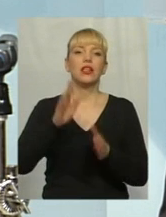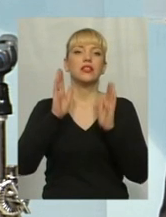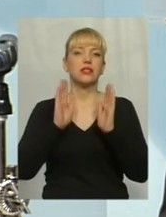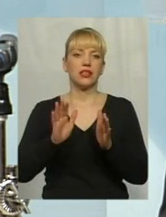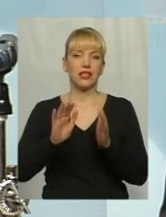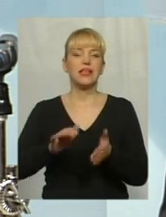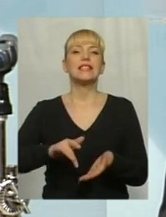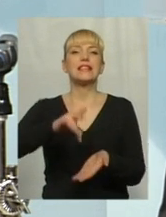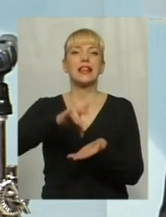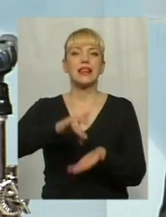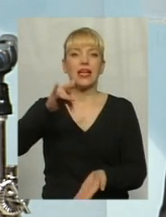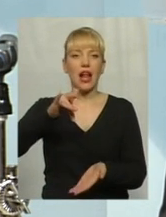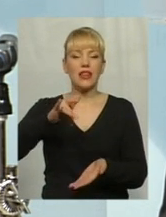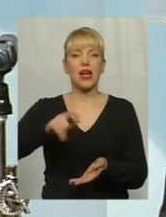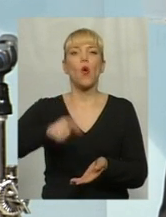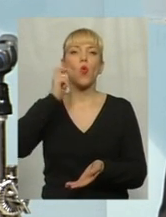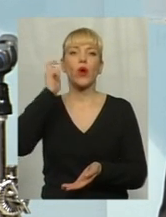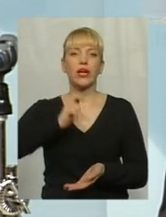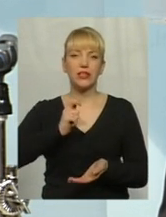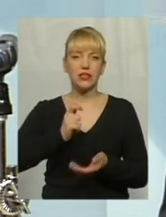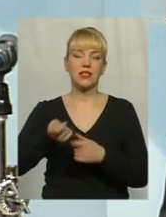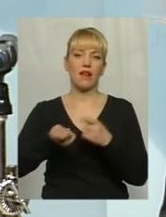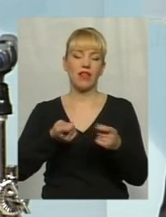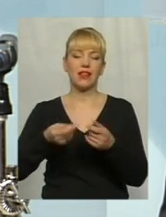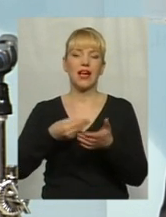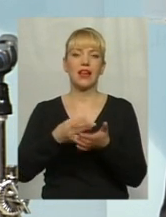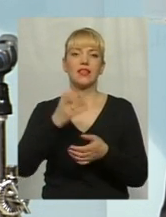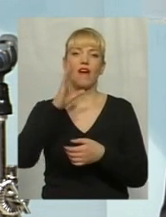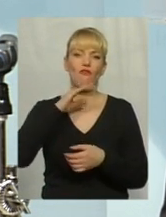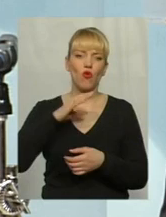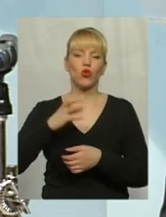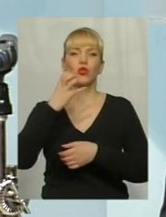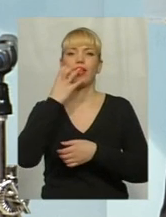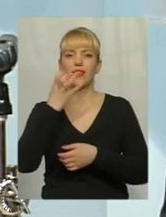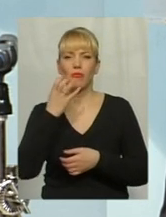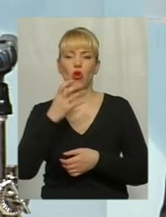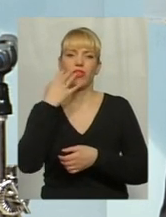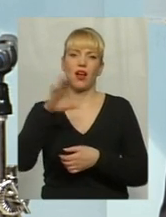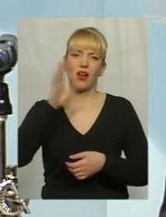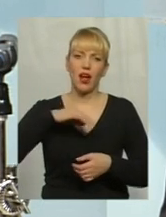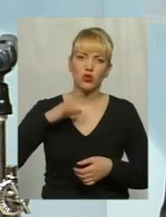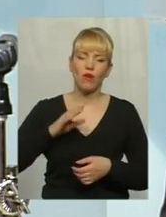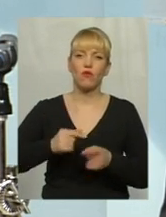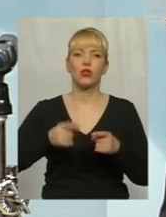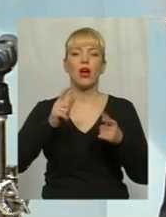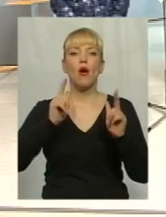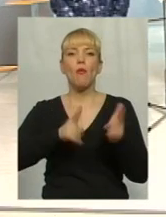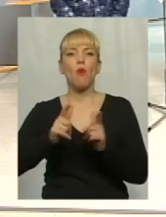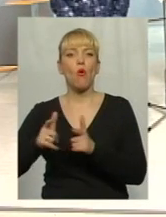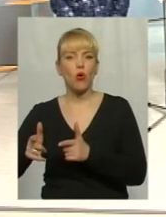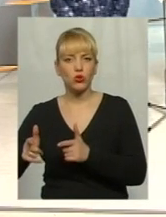українська влада. Тобто в Києві тарифи на воду, на тепло, на гарячу воду погоджуються